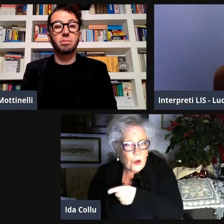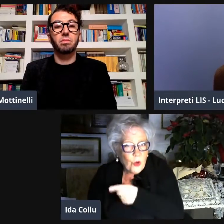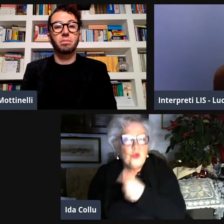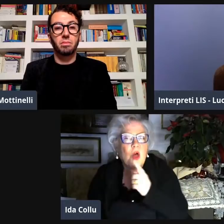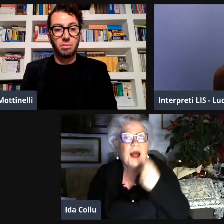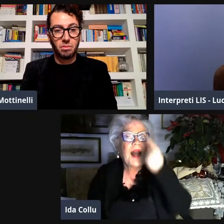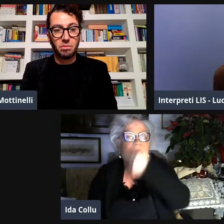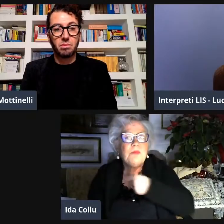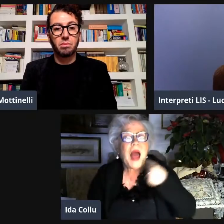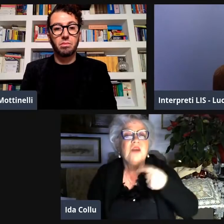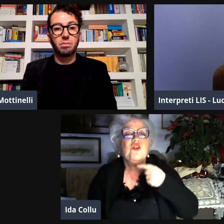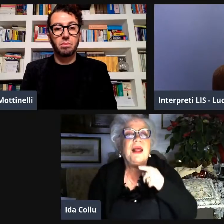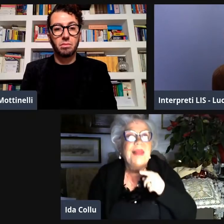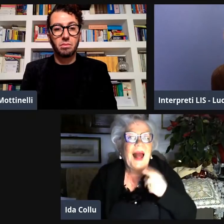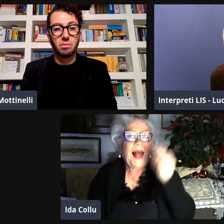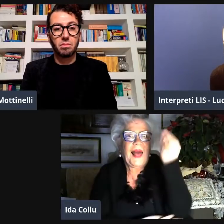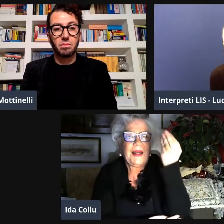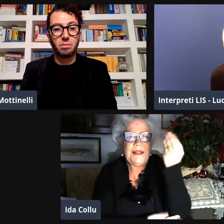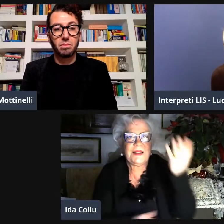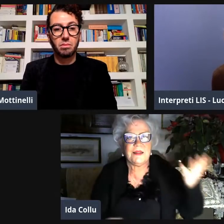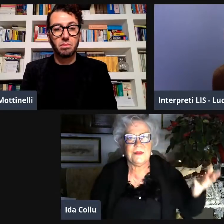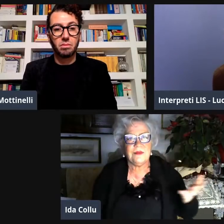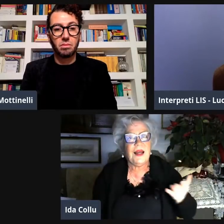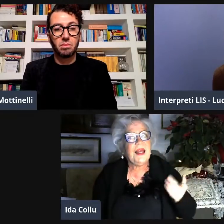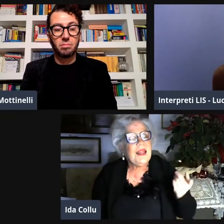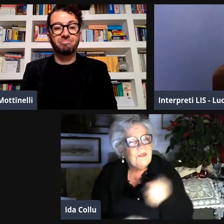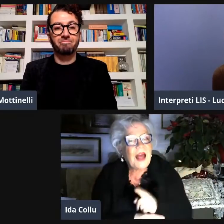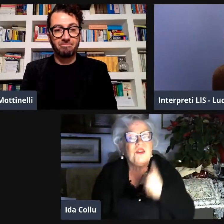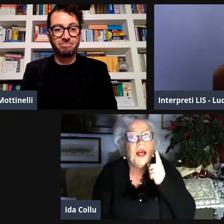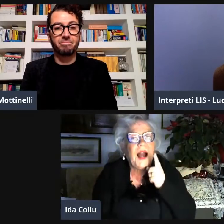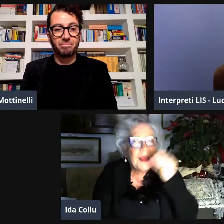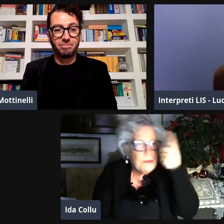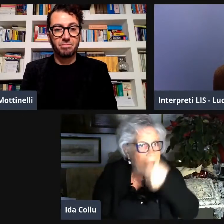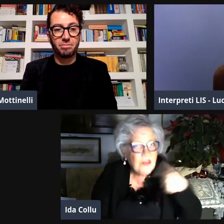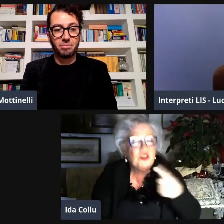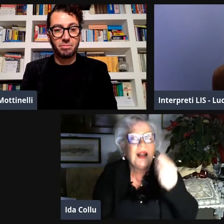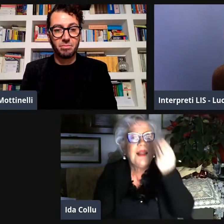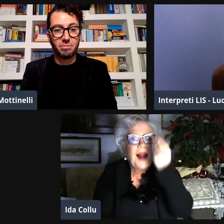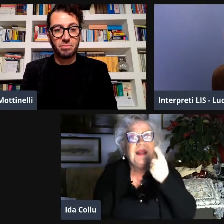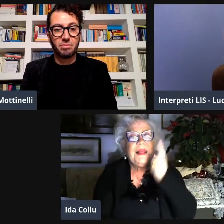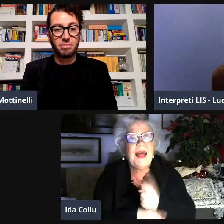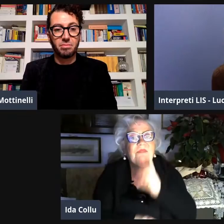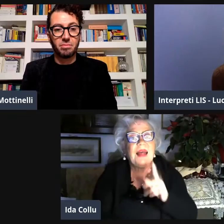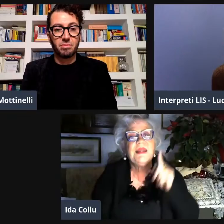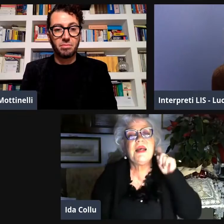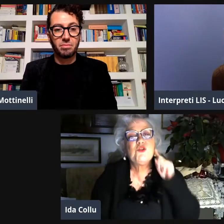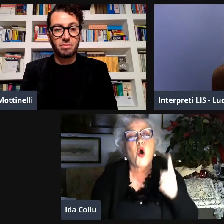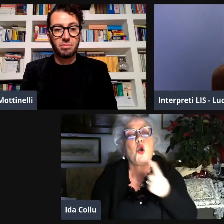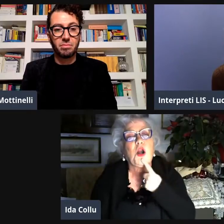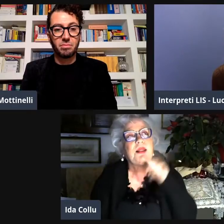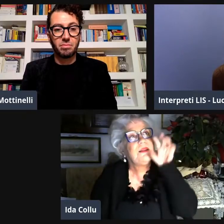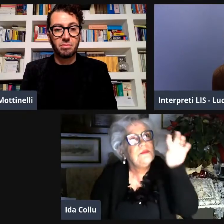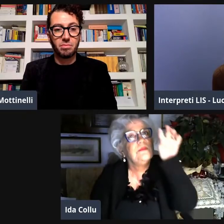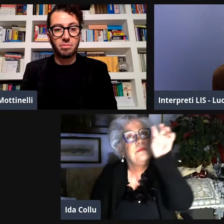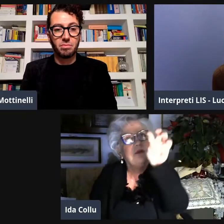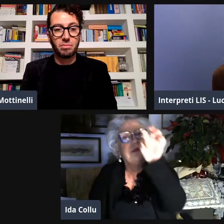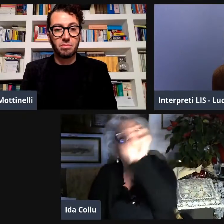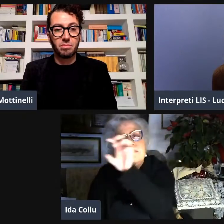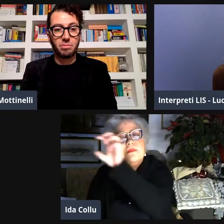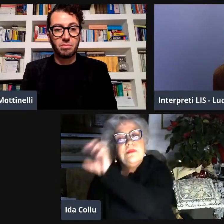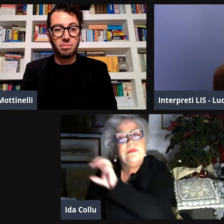diciamo che il volto che si vedeva era il suo era quello del segretario. invece